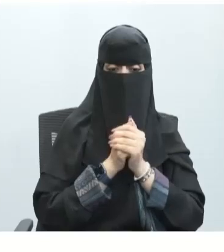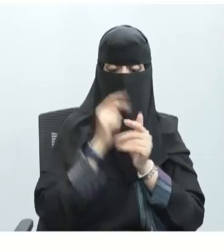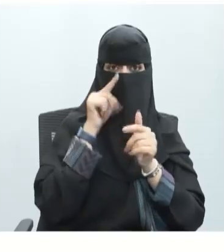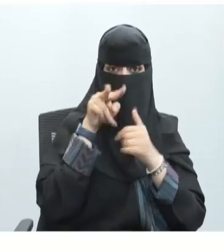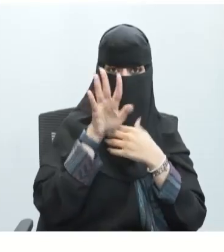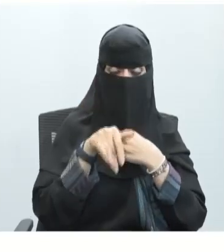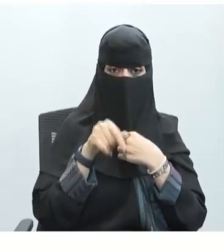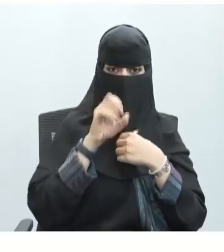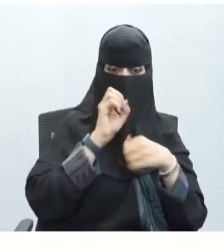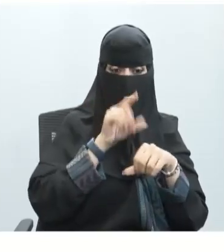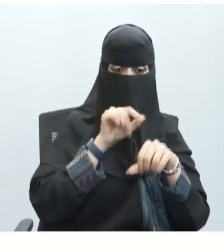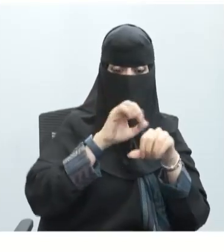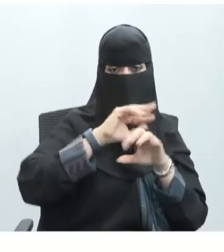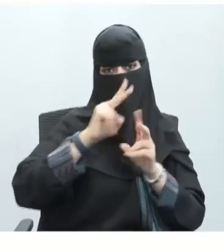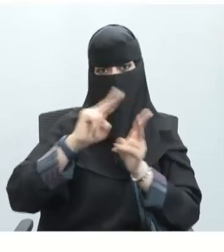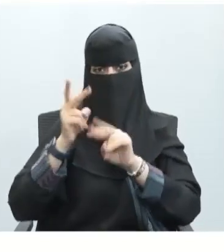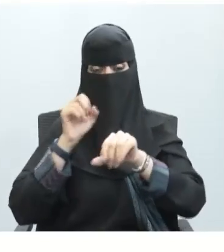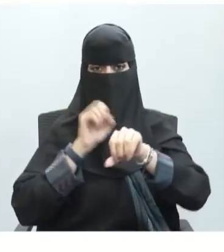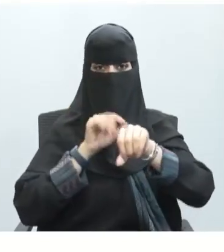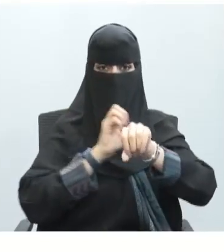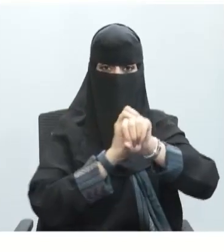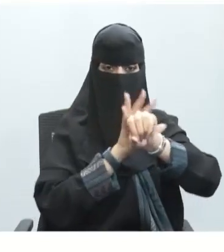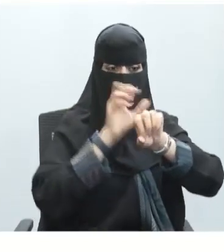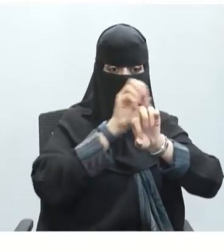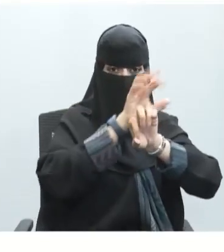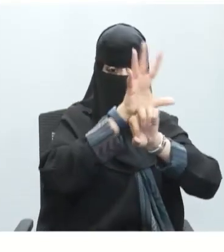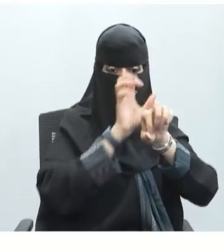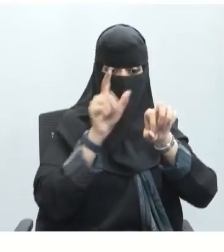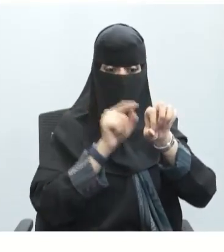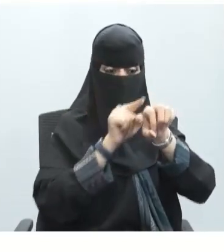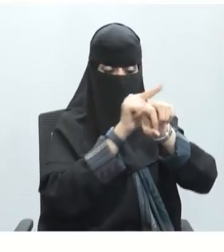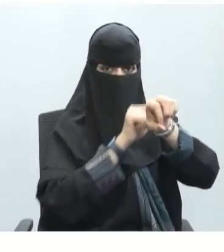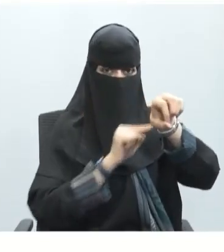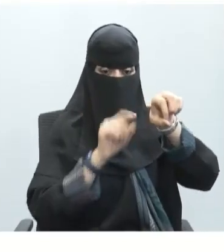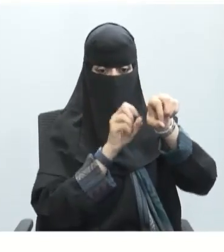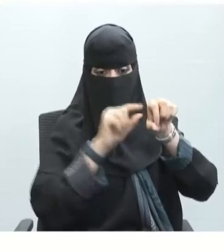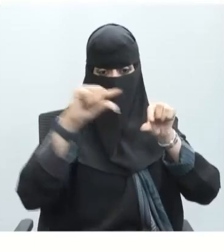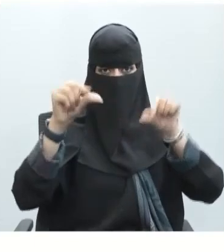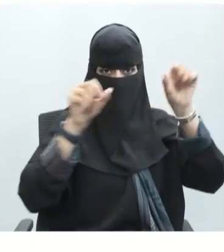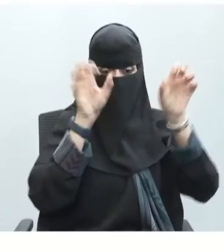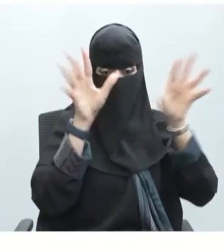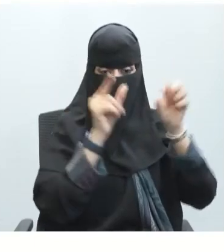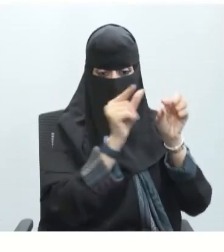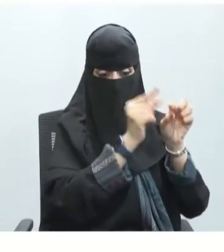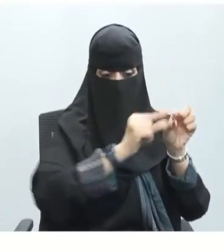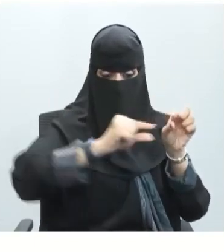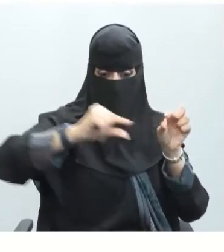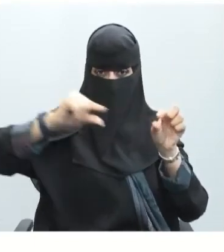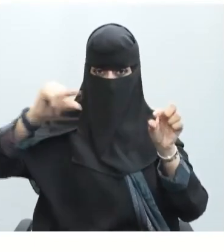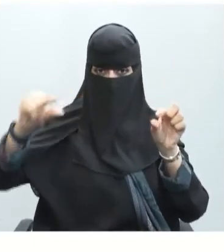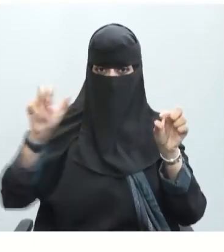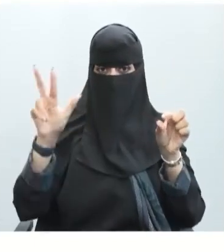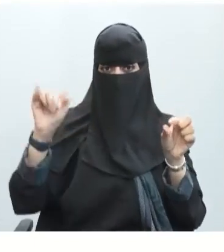هنا صورة أخرى لخلية عصبية هنا يظهر جسم الخلية الزوائد الشجيرية وهنا يظهر لنا هذا